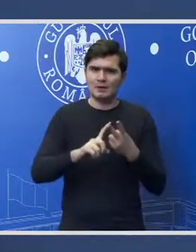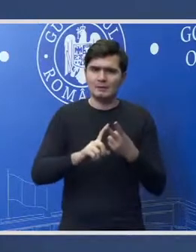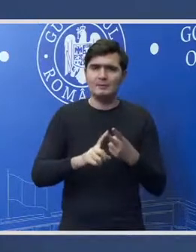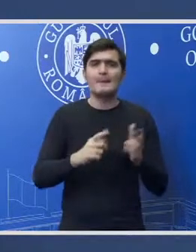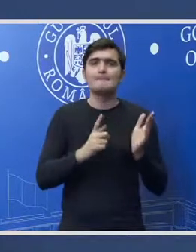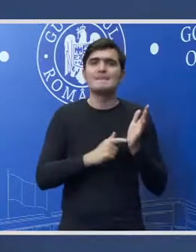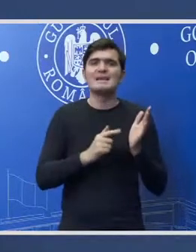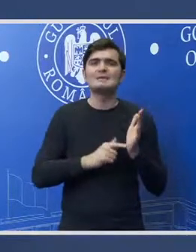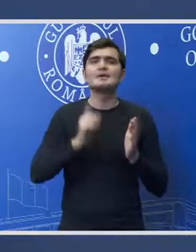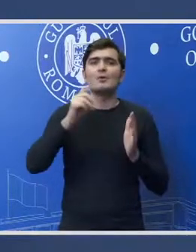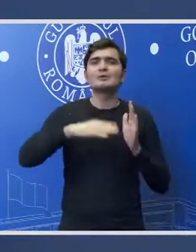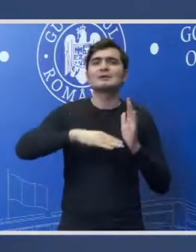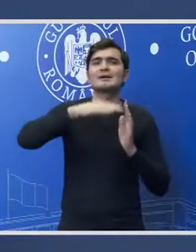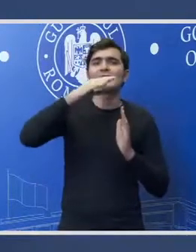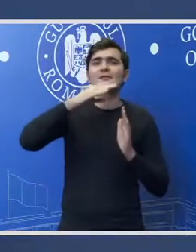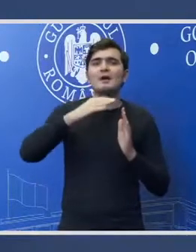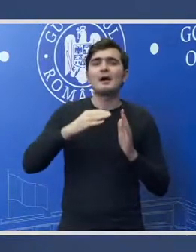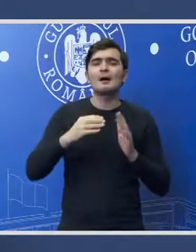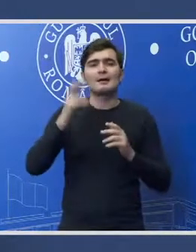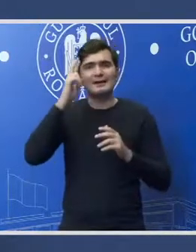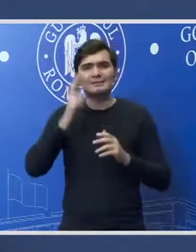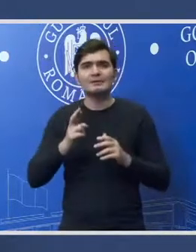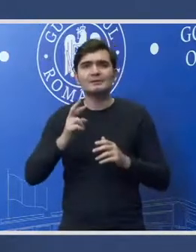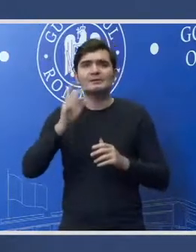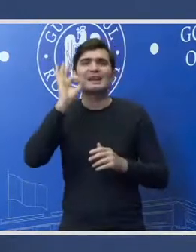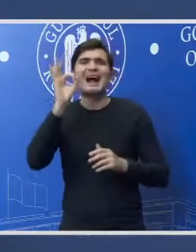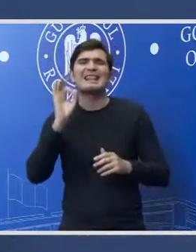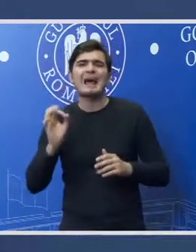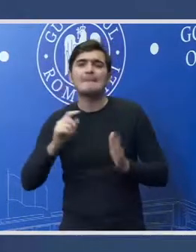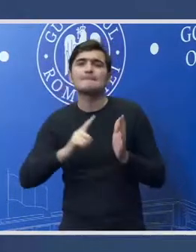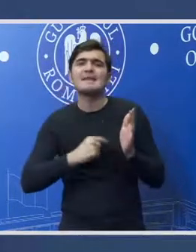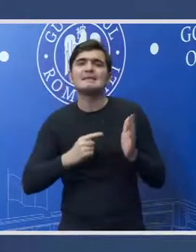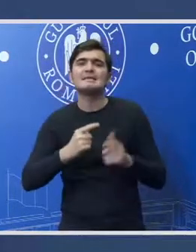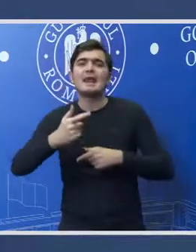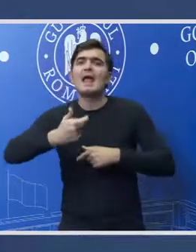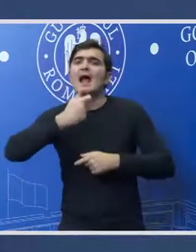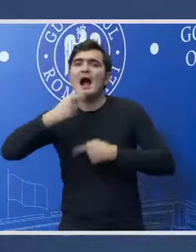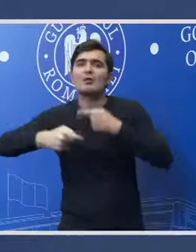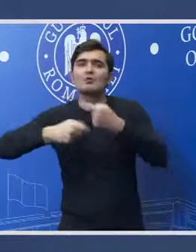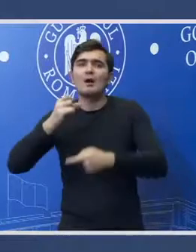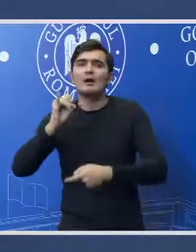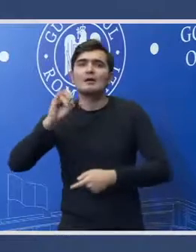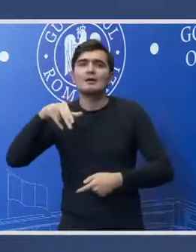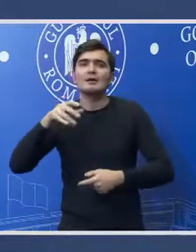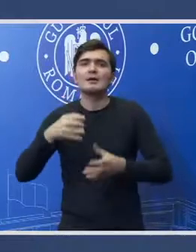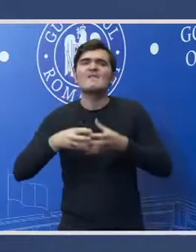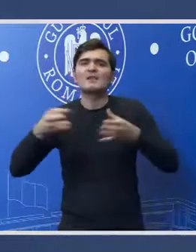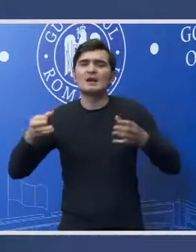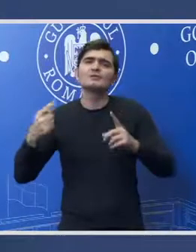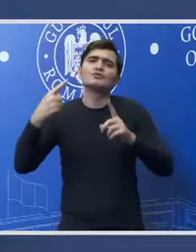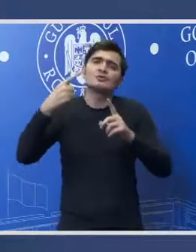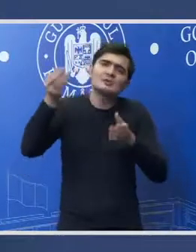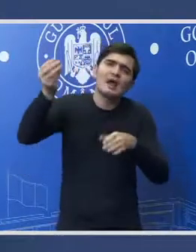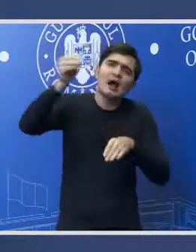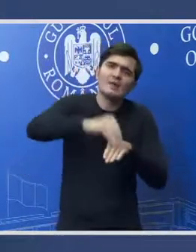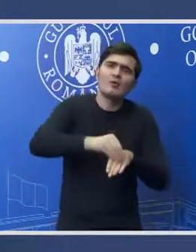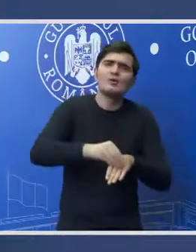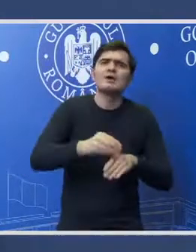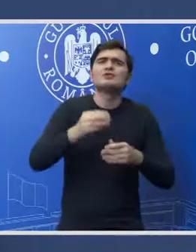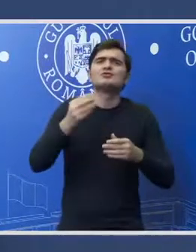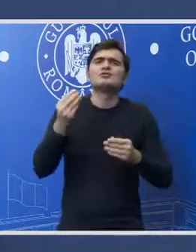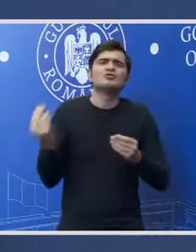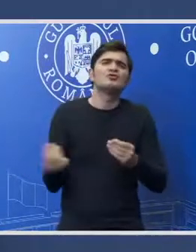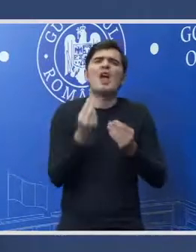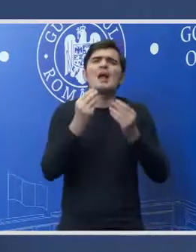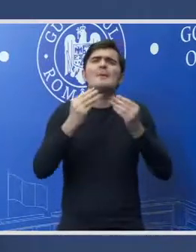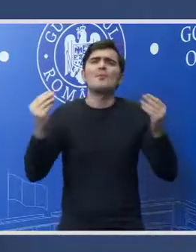pensiile vor crește cu rata media anuală a inflației. Deci aici este o garanție la care se adăugă cel mult 50% din creșterea a câștigului